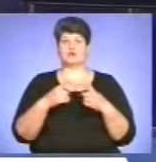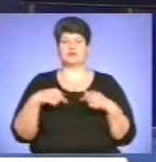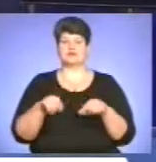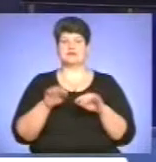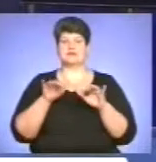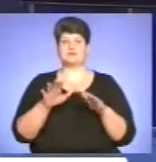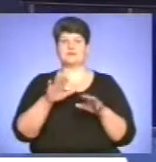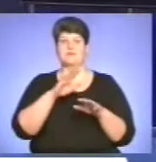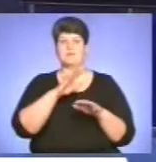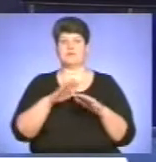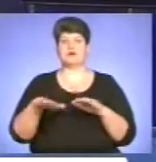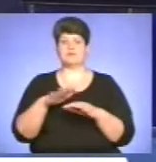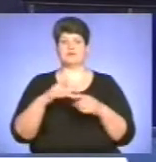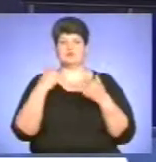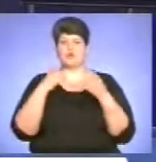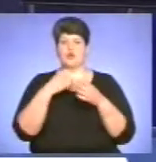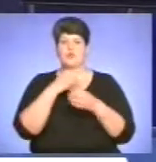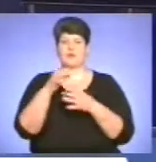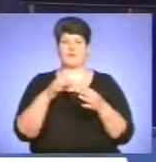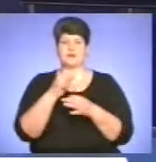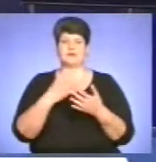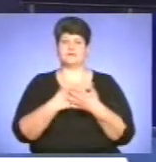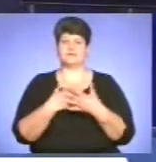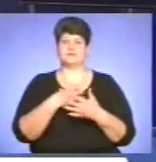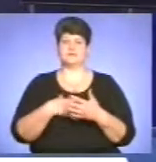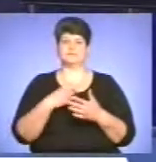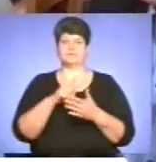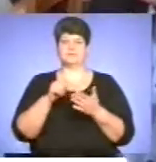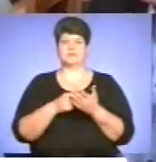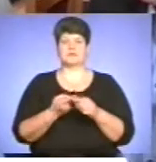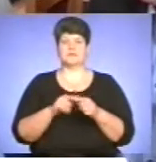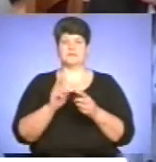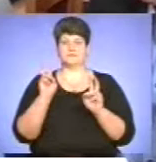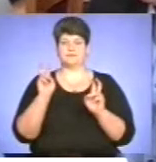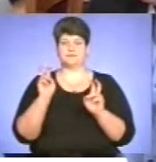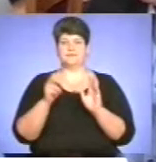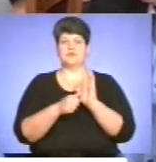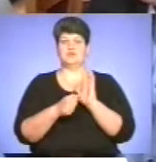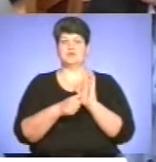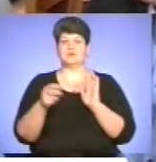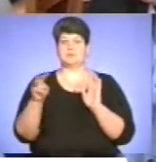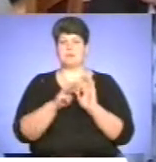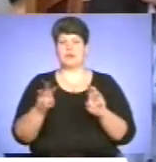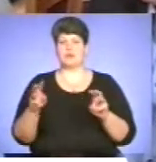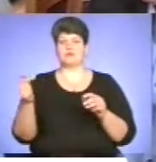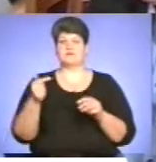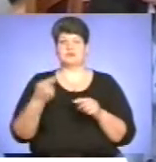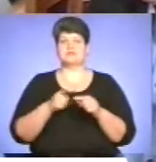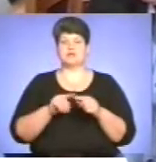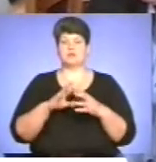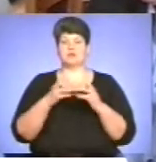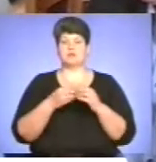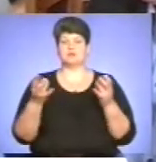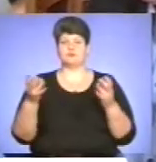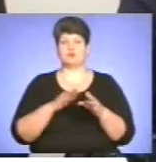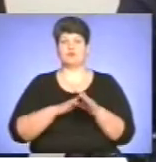інформації обговорили найактуальніші питання цієї теми. 600 мільйонів гривень – така сума потрібна, щоб